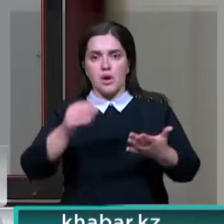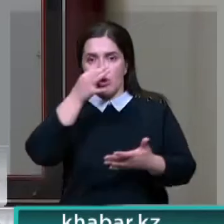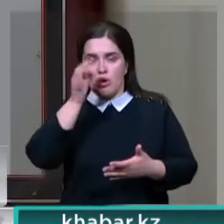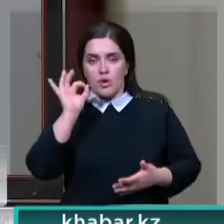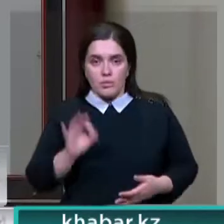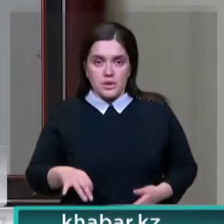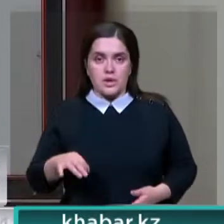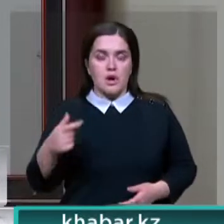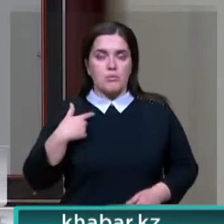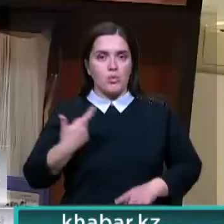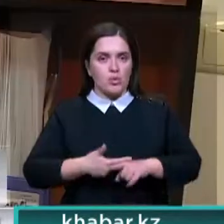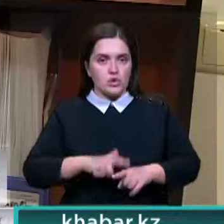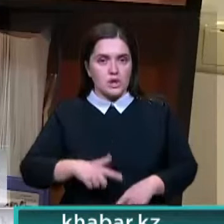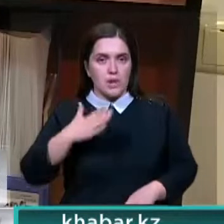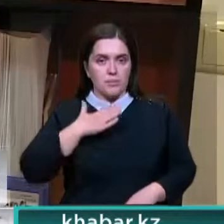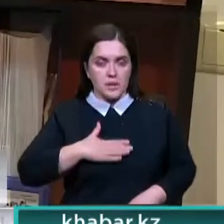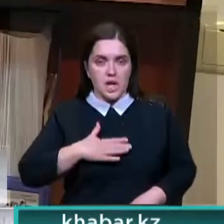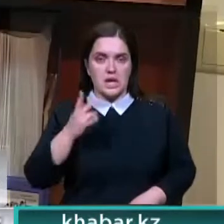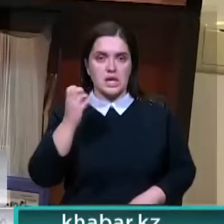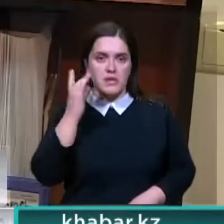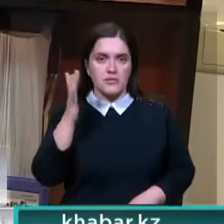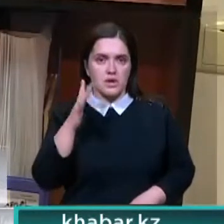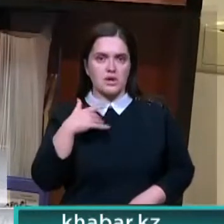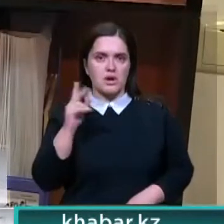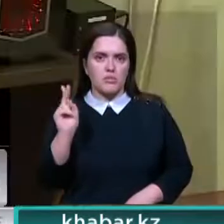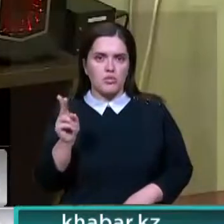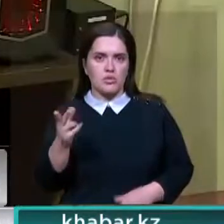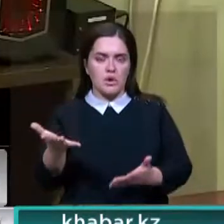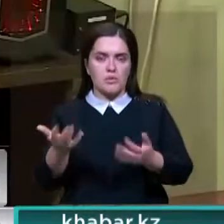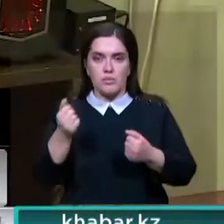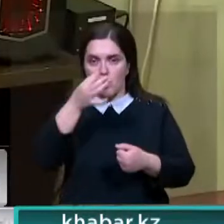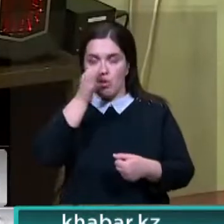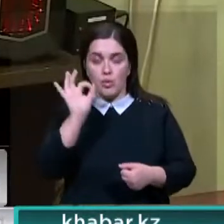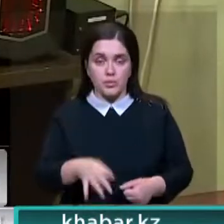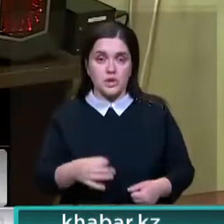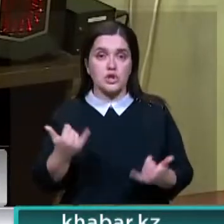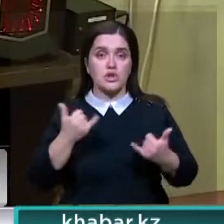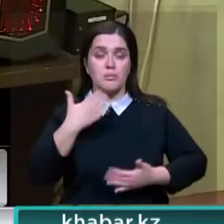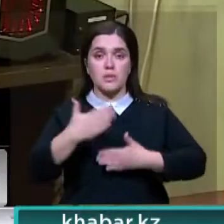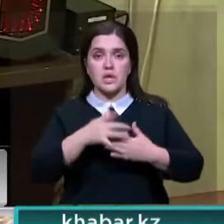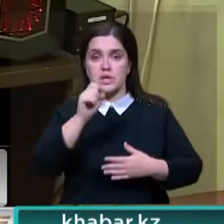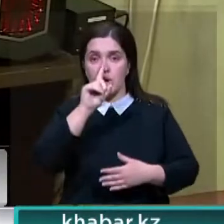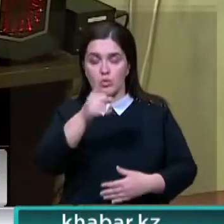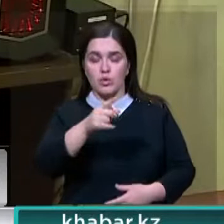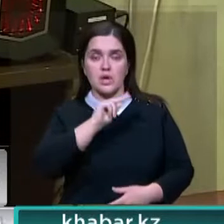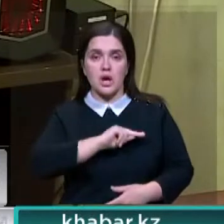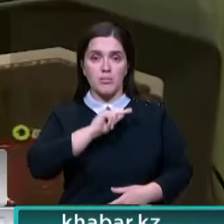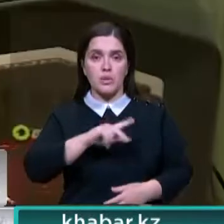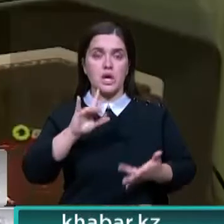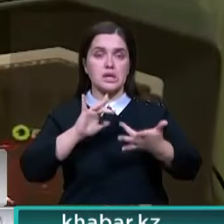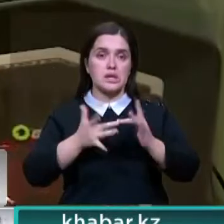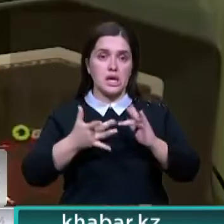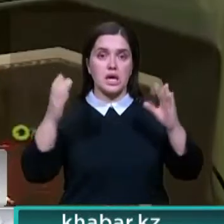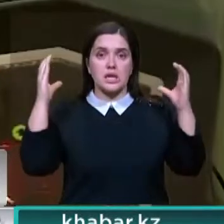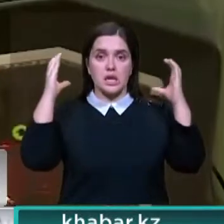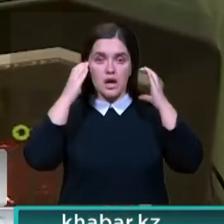это, конечно, очень приятно. Не всегда же нам от кого-то перенимать. Сейчас почти за год работы у инклюзивного интернет-радио в